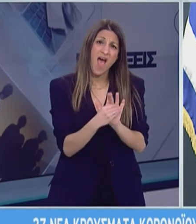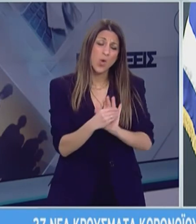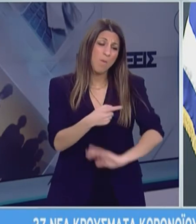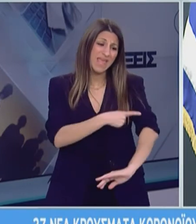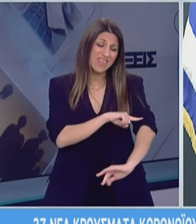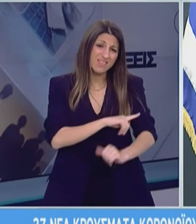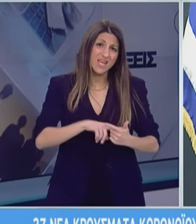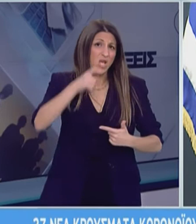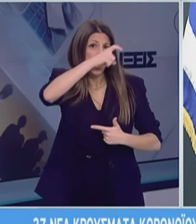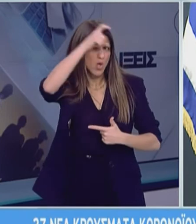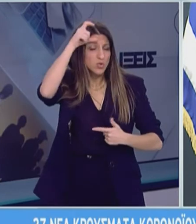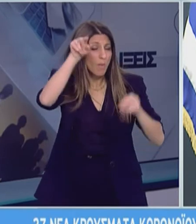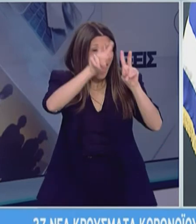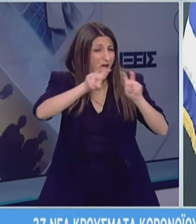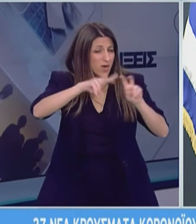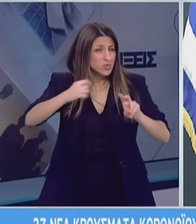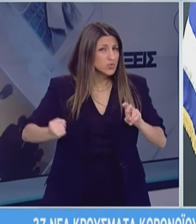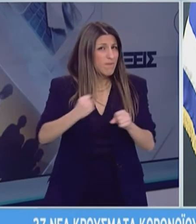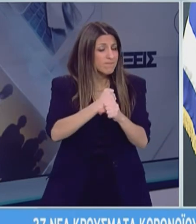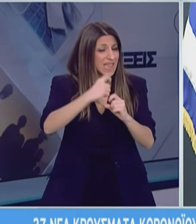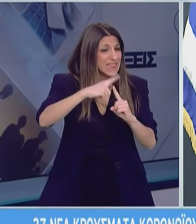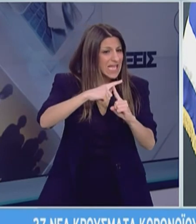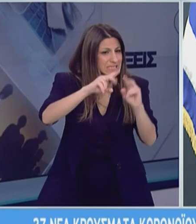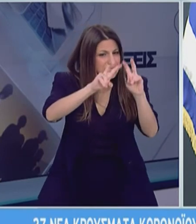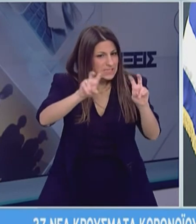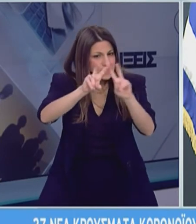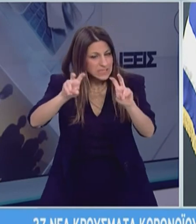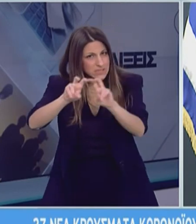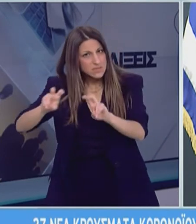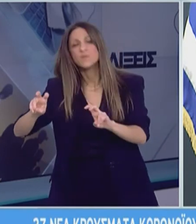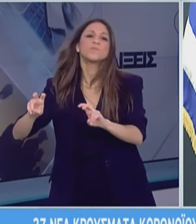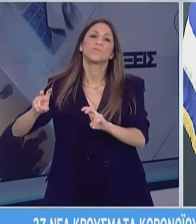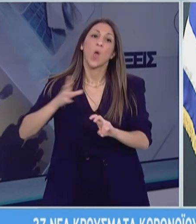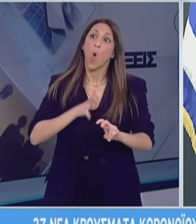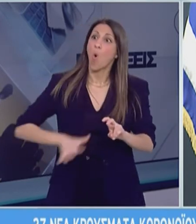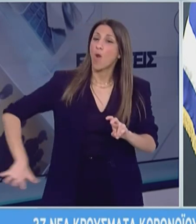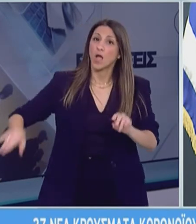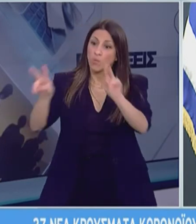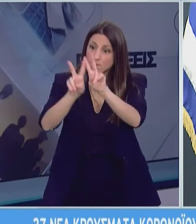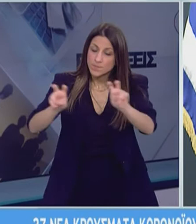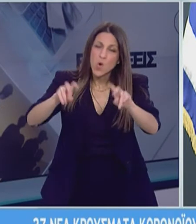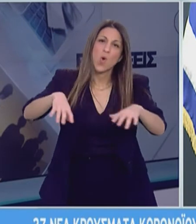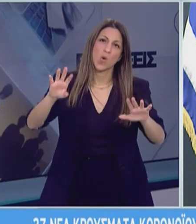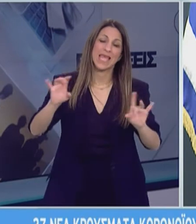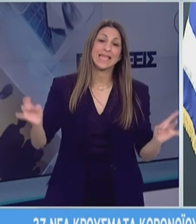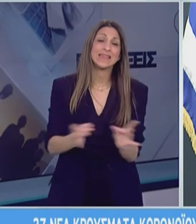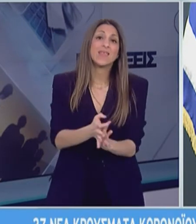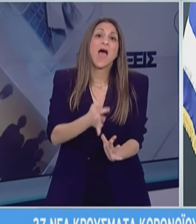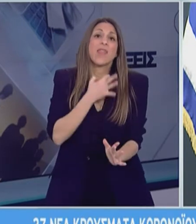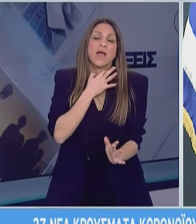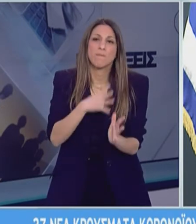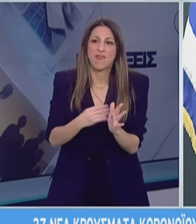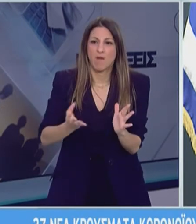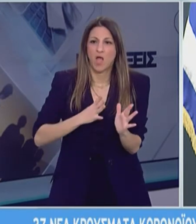των επαφών τους. Δεν κάνουμε ευρύ εκτεταμένο έλεγχος στον πληθυσμό. Κάνουμε στοχευμένο έλεγχος στον πληθυσμό και αυτό